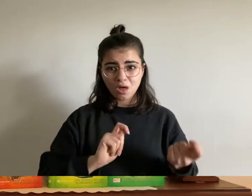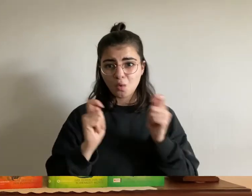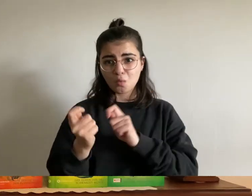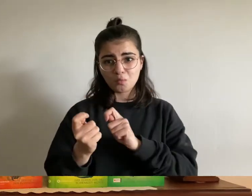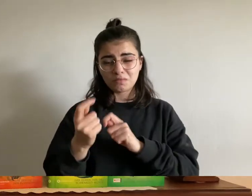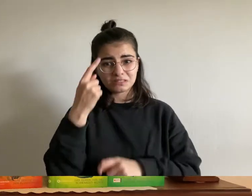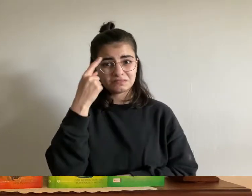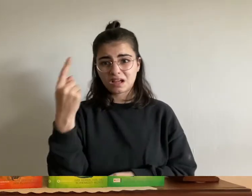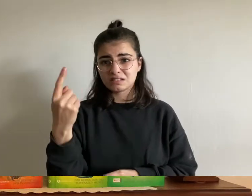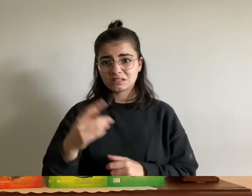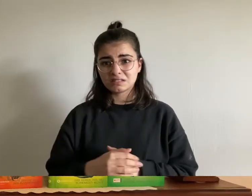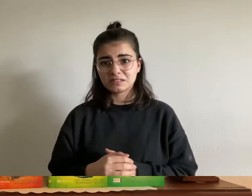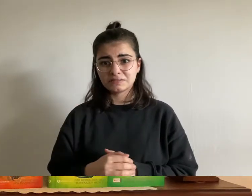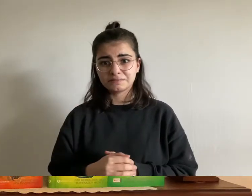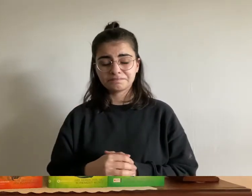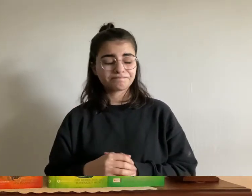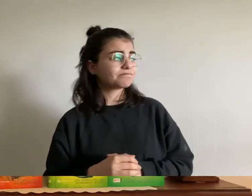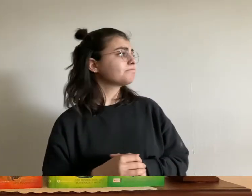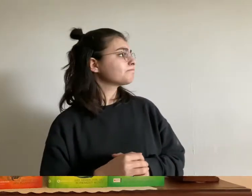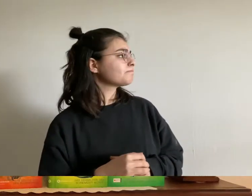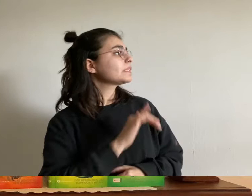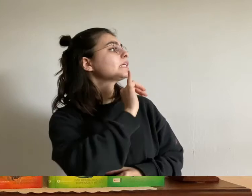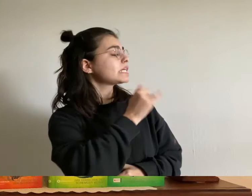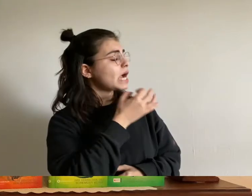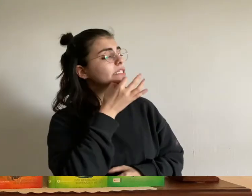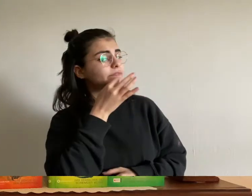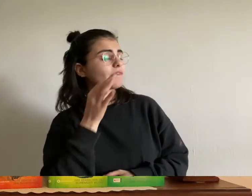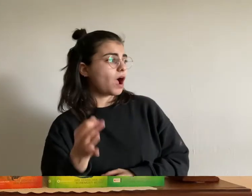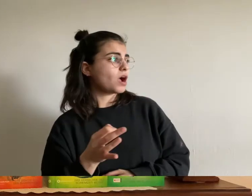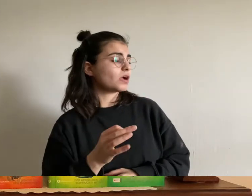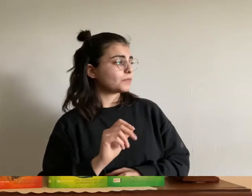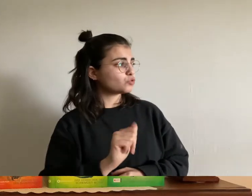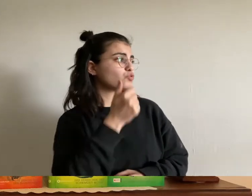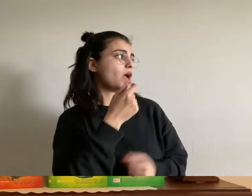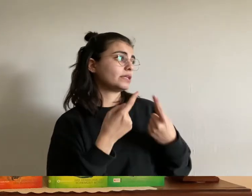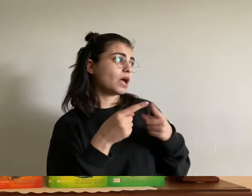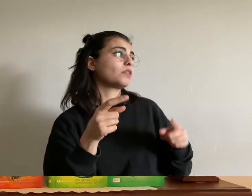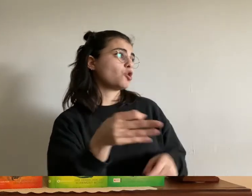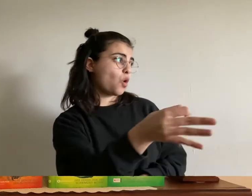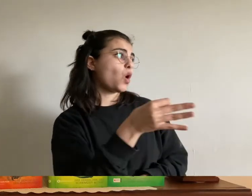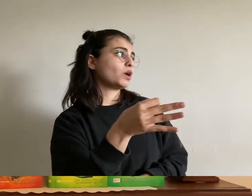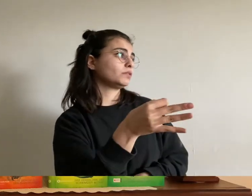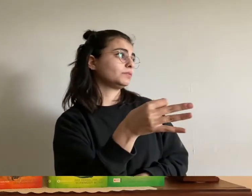was erledigen erwiderte er und schloss die augen um erneut in gedanken mit dem weißen drachen zu sprechen